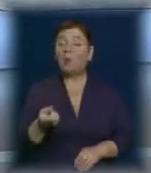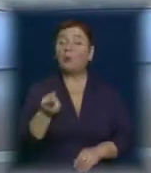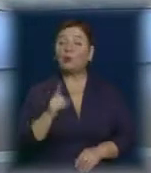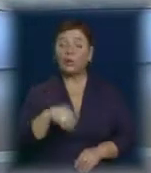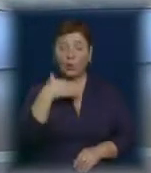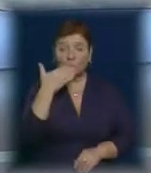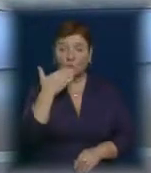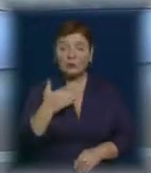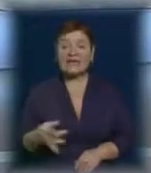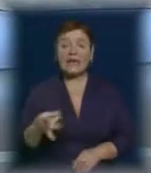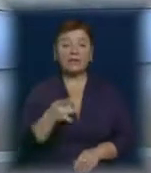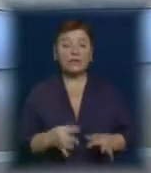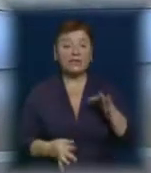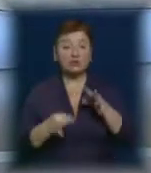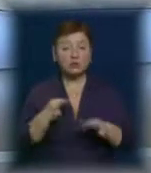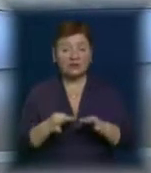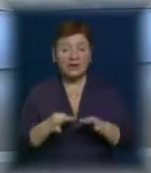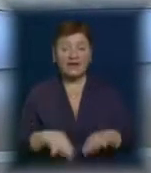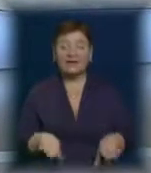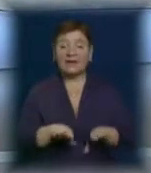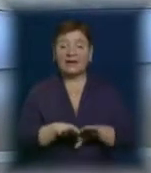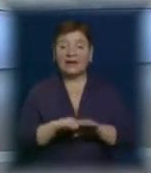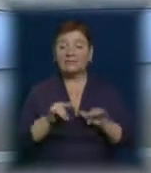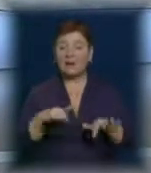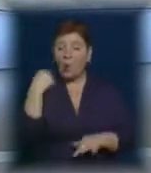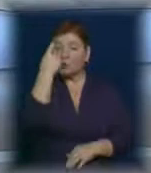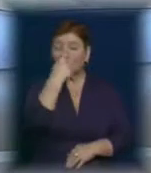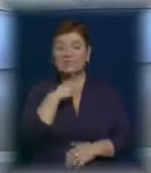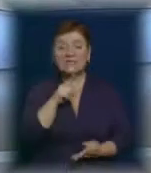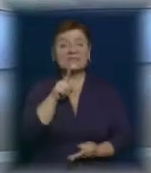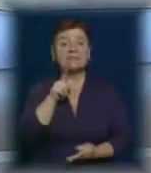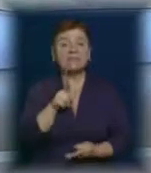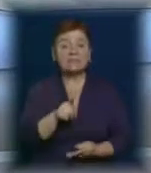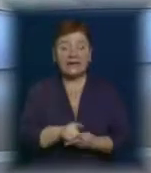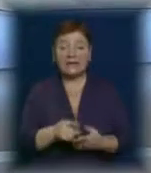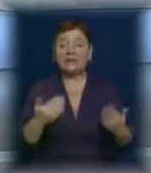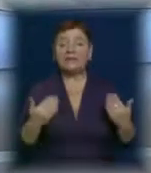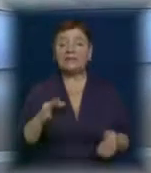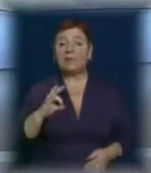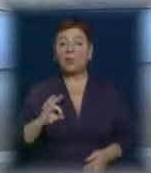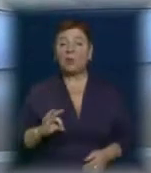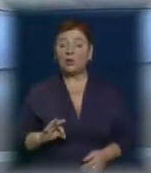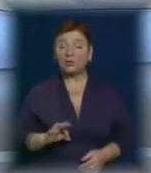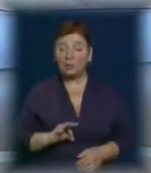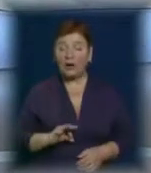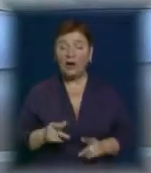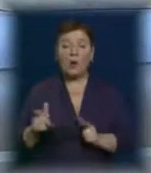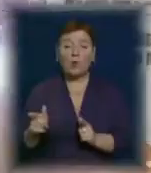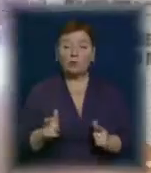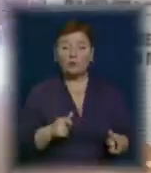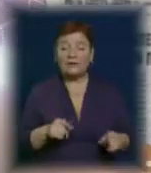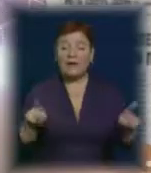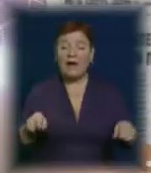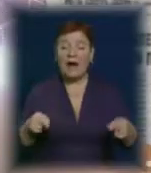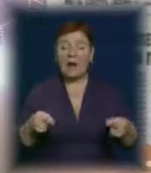Ужгородський міжрайонний суд обрав йому альтернативну міру – особисте зобов'язання. Нині прокуратура готує апеляцію. Правоохоронці